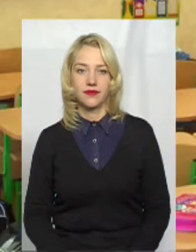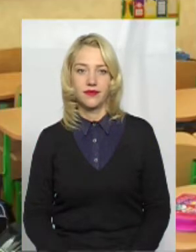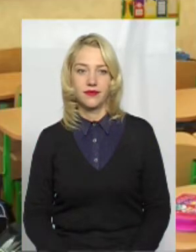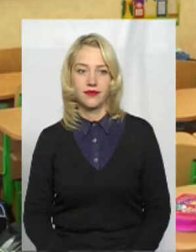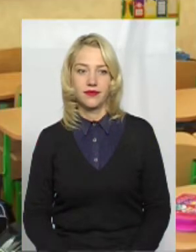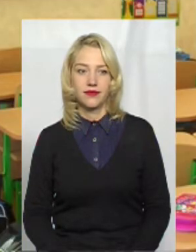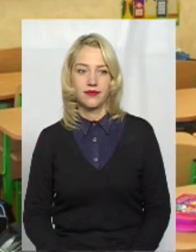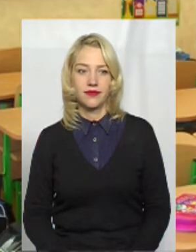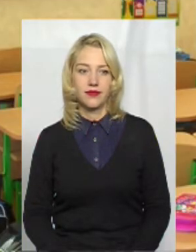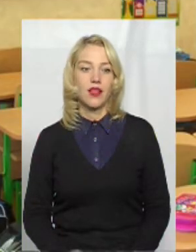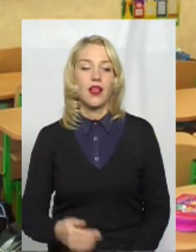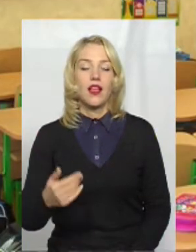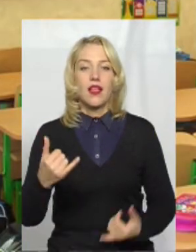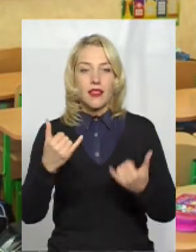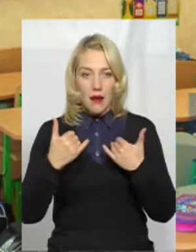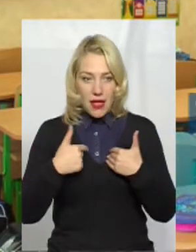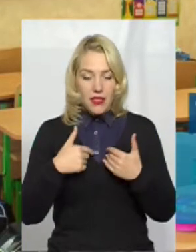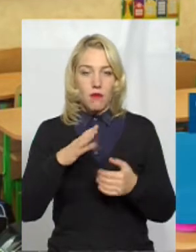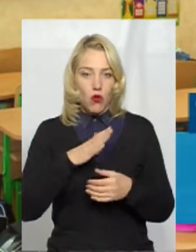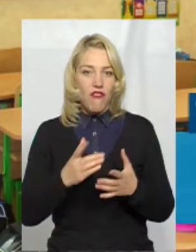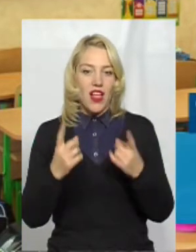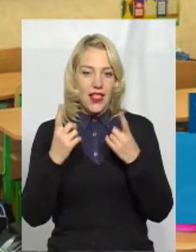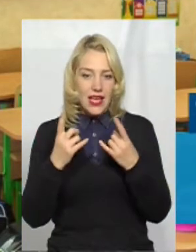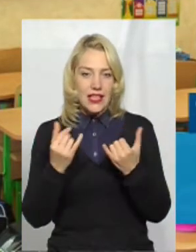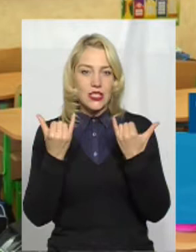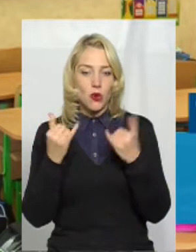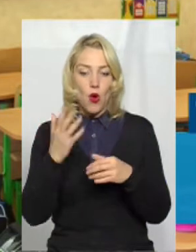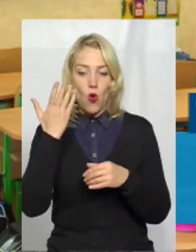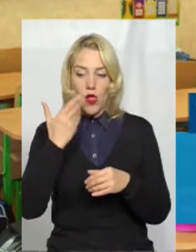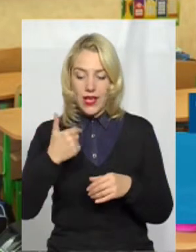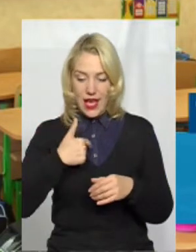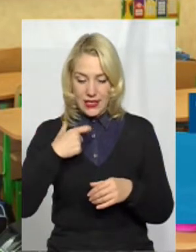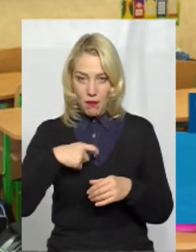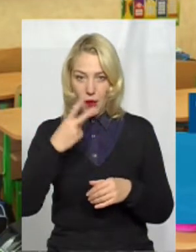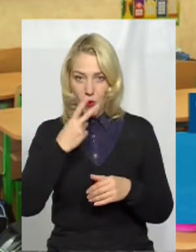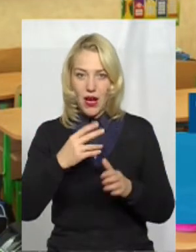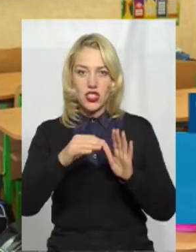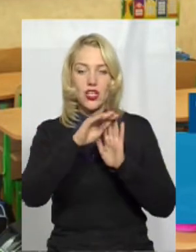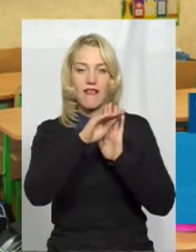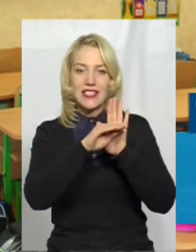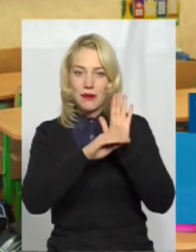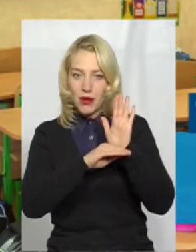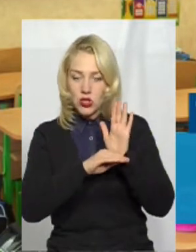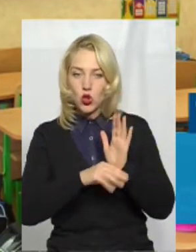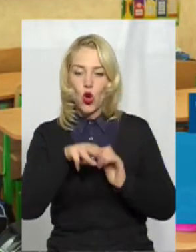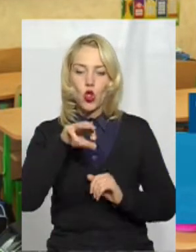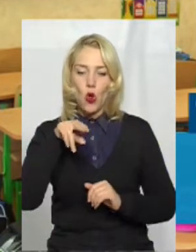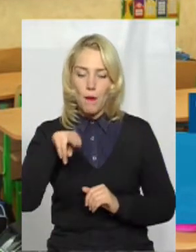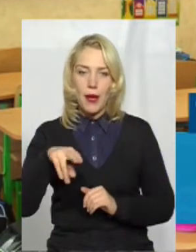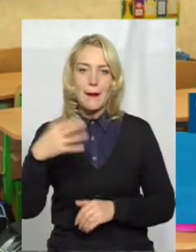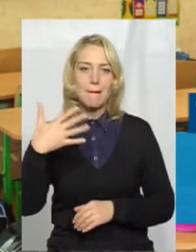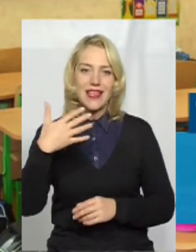Для мене був великий сюрприз, коли я себе побачила в списку топ-50 вчителів. І це були емоції.